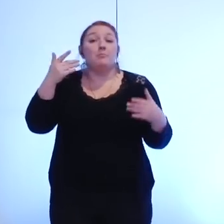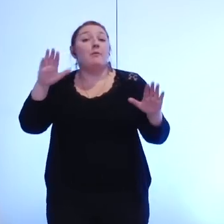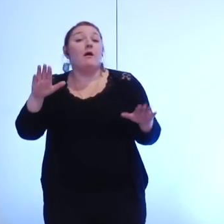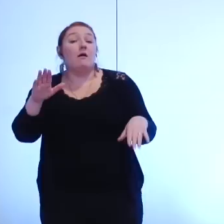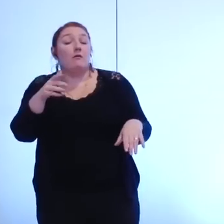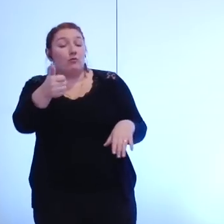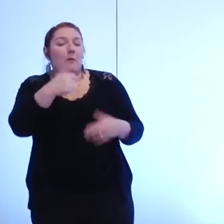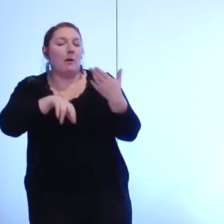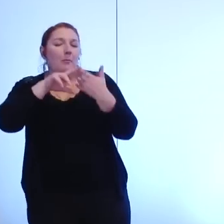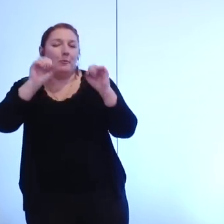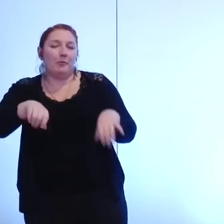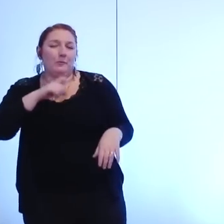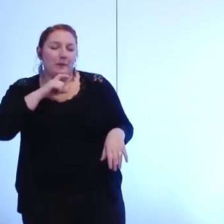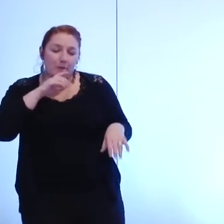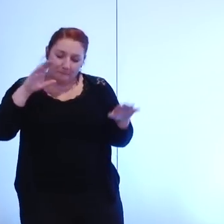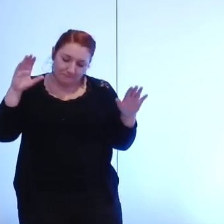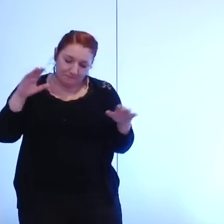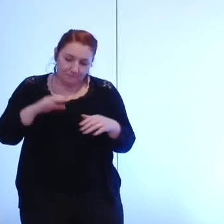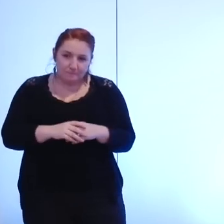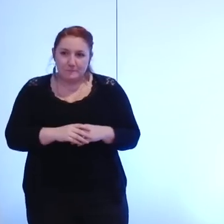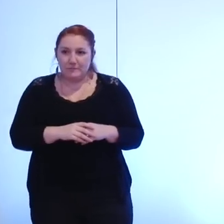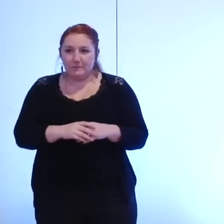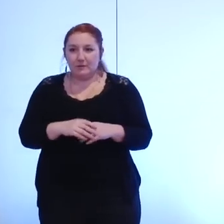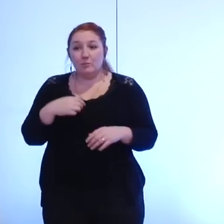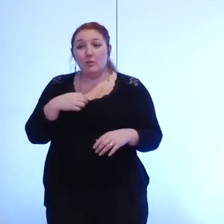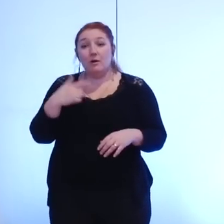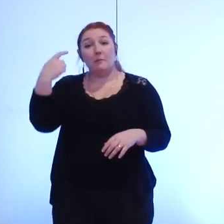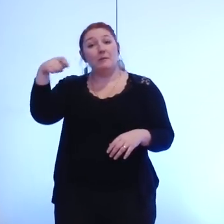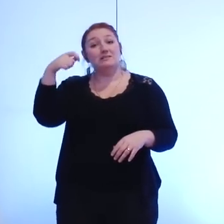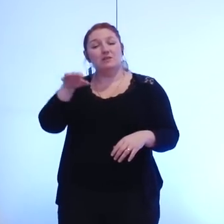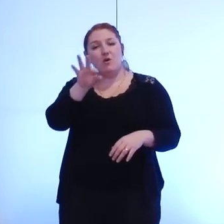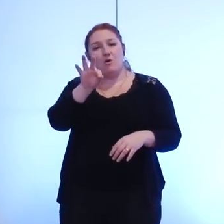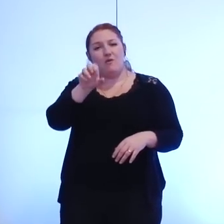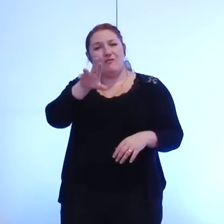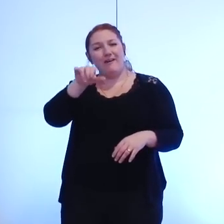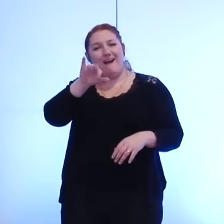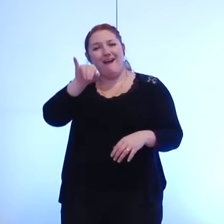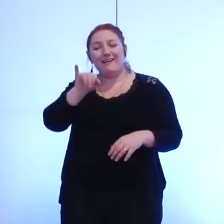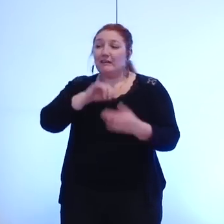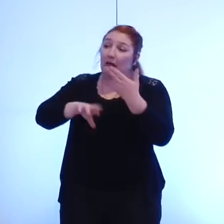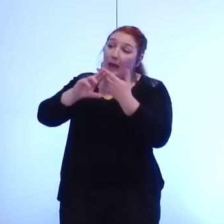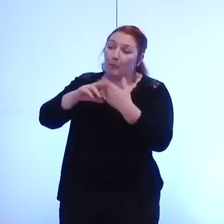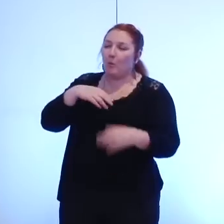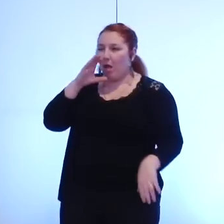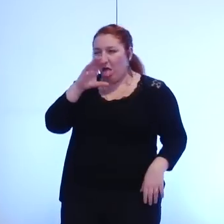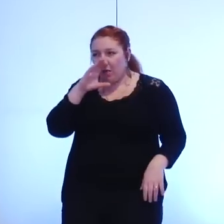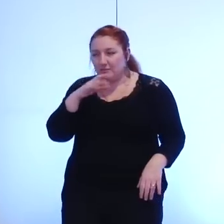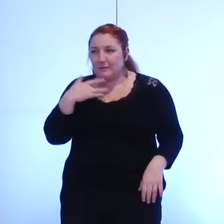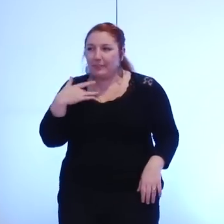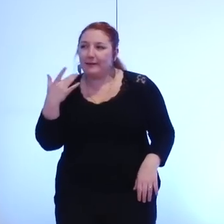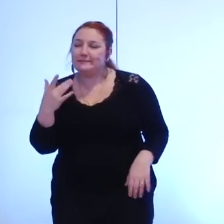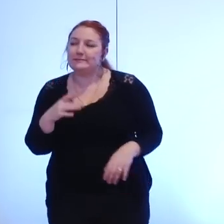le direz je serais curieux d'entendre le président Ferrari sur ce point en particulier